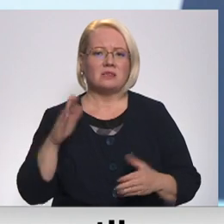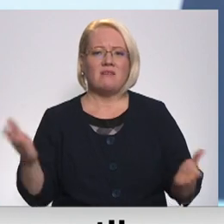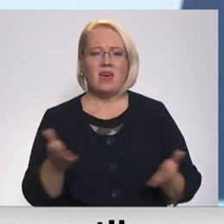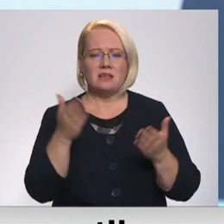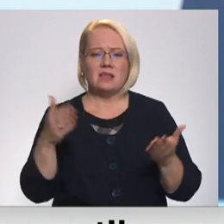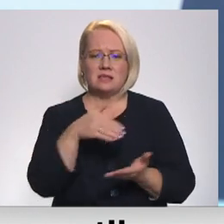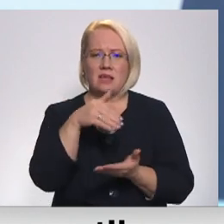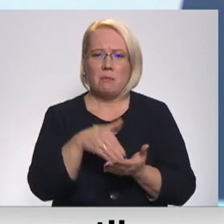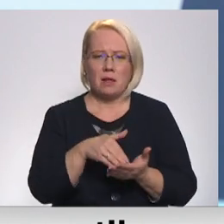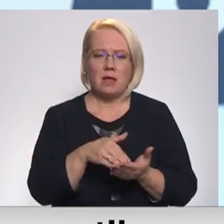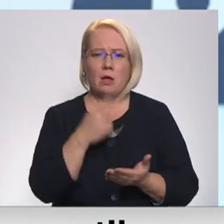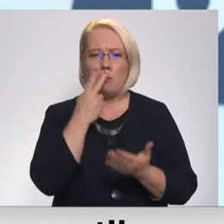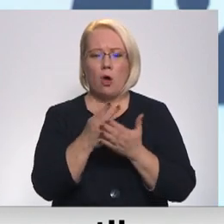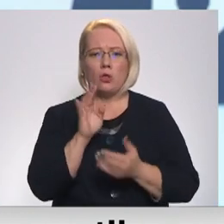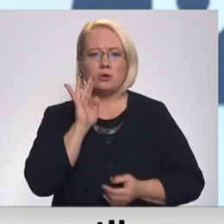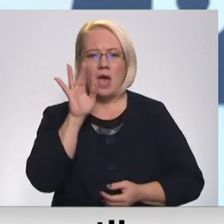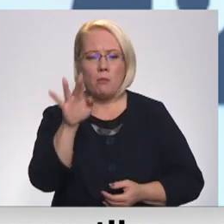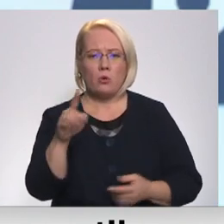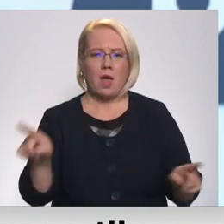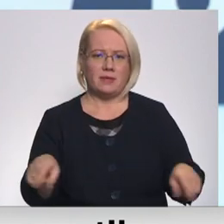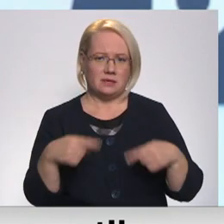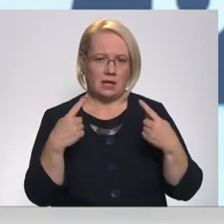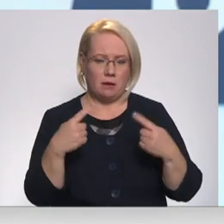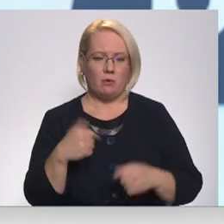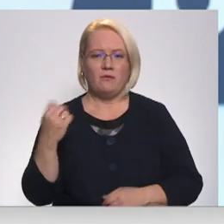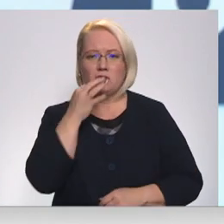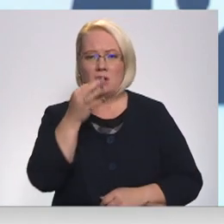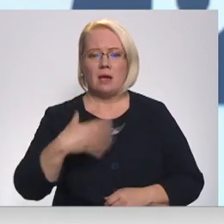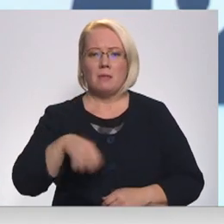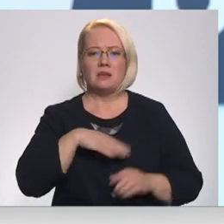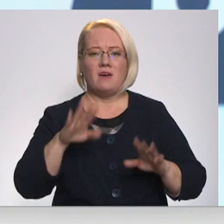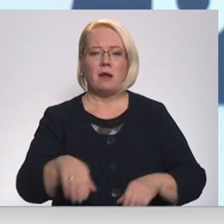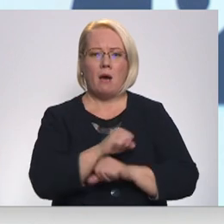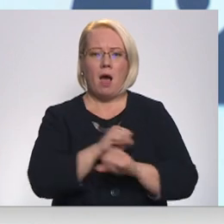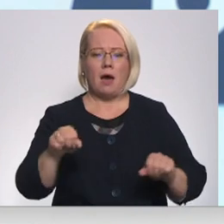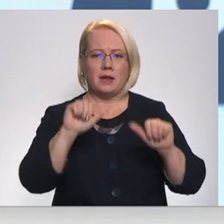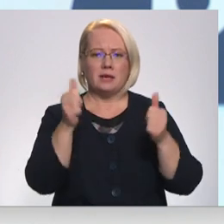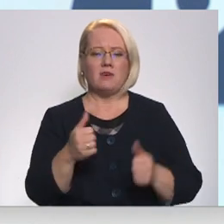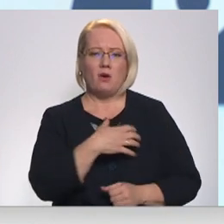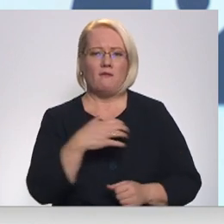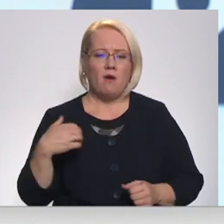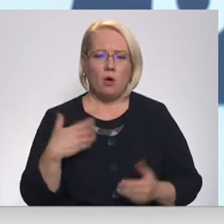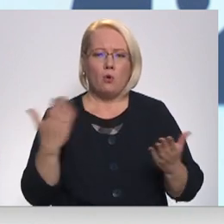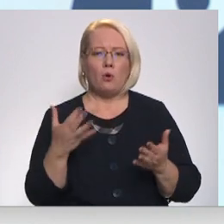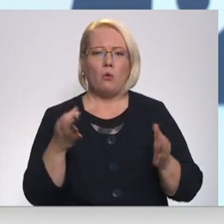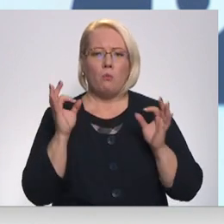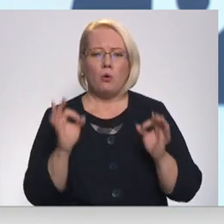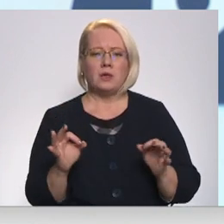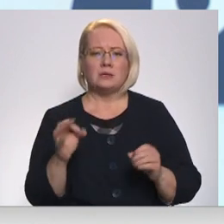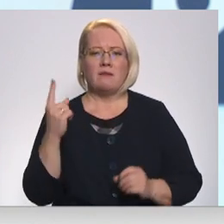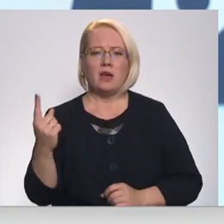prognozējumību un attīstību. Mēs varētu ātri izveidot valdību, kur burtiski visi sēž viens otram,